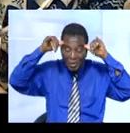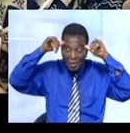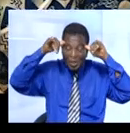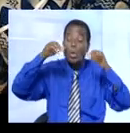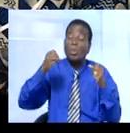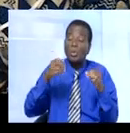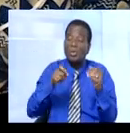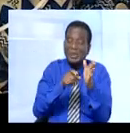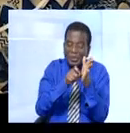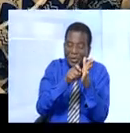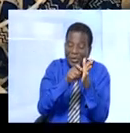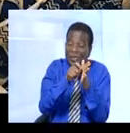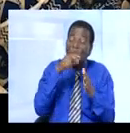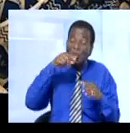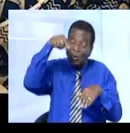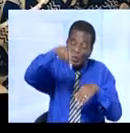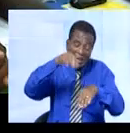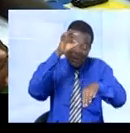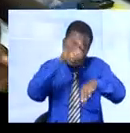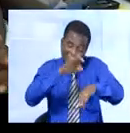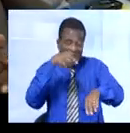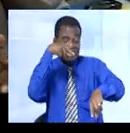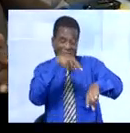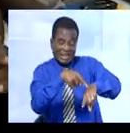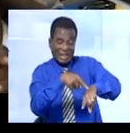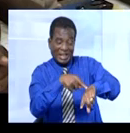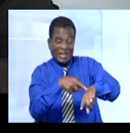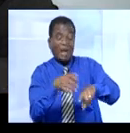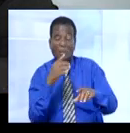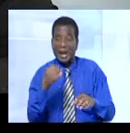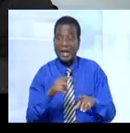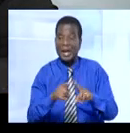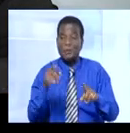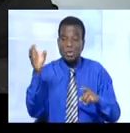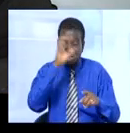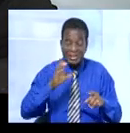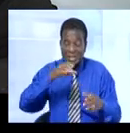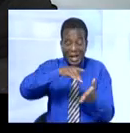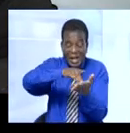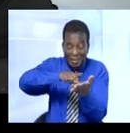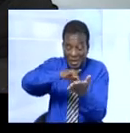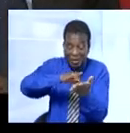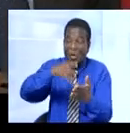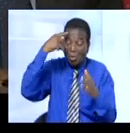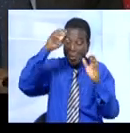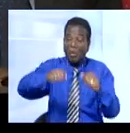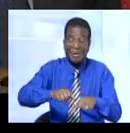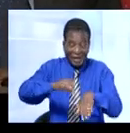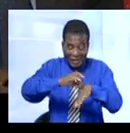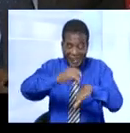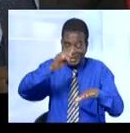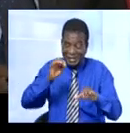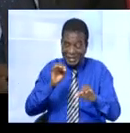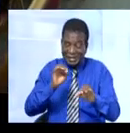Abidjan. Le troisième jour de leurs travaux s'est déroulé en présence du ministre des Ressources Animales et Haleutiques de Cac d'Ivoire.